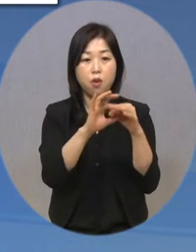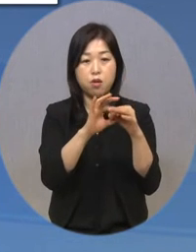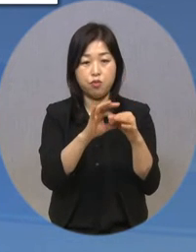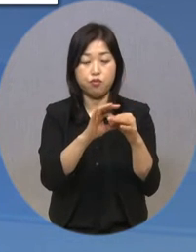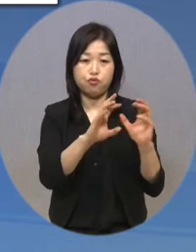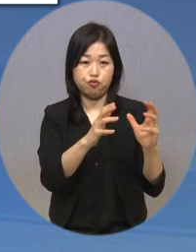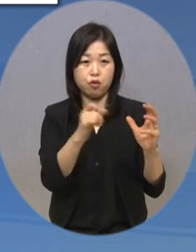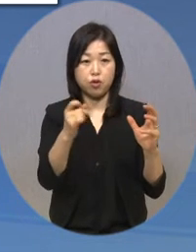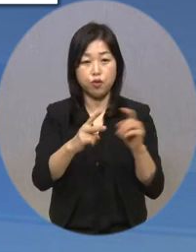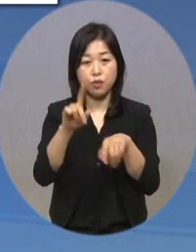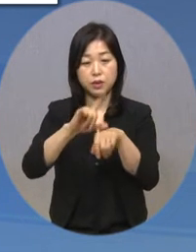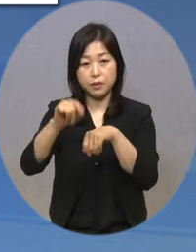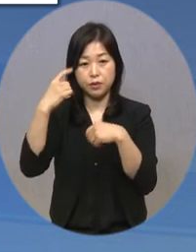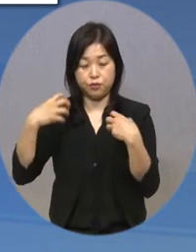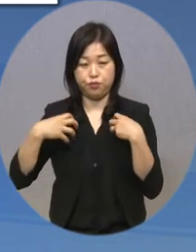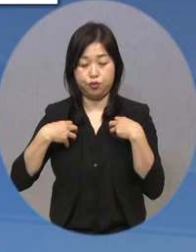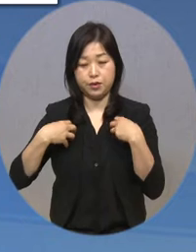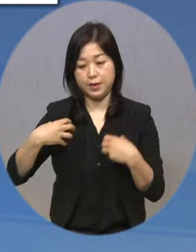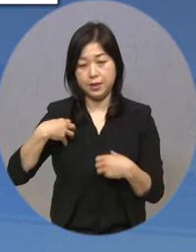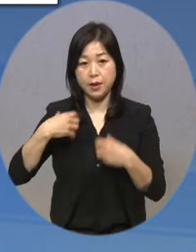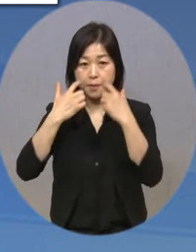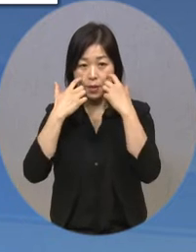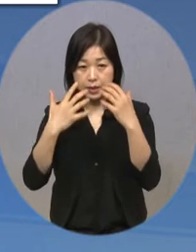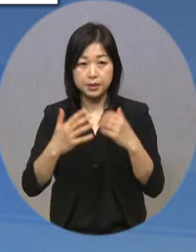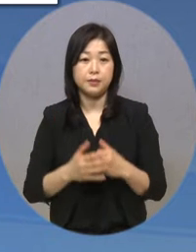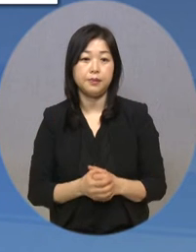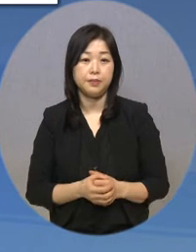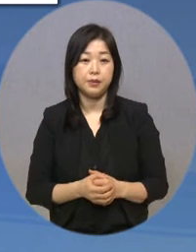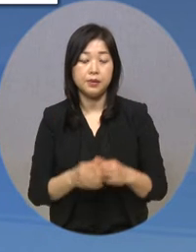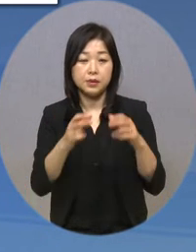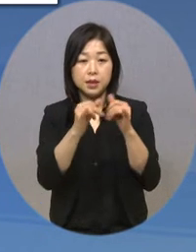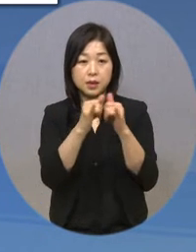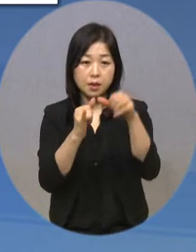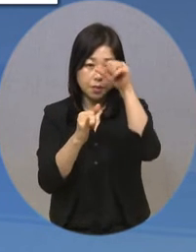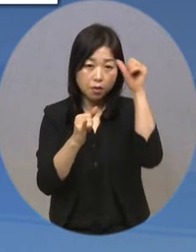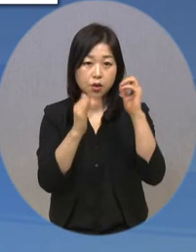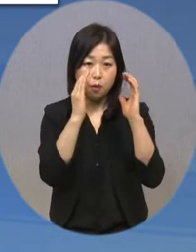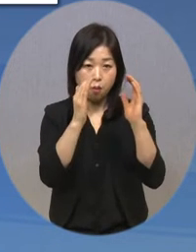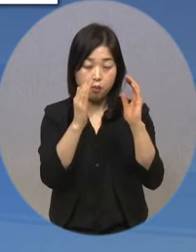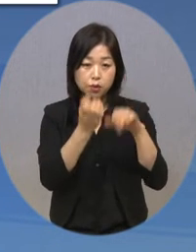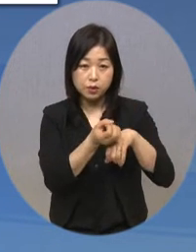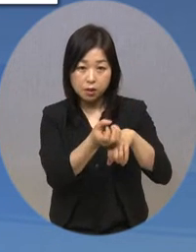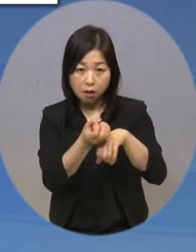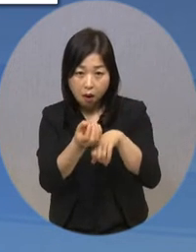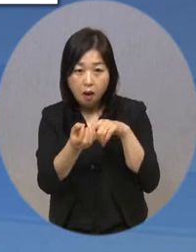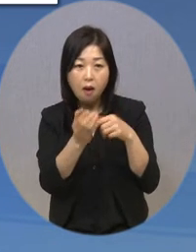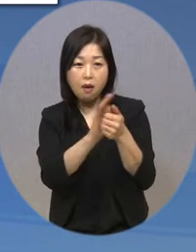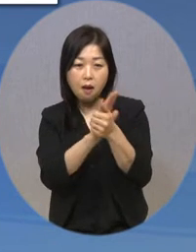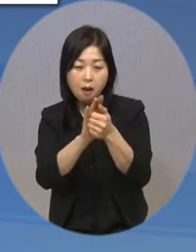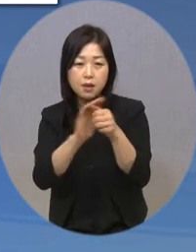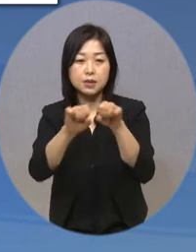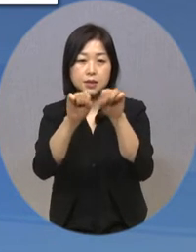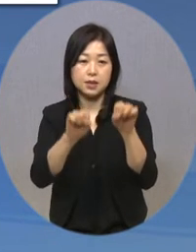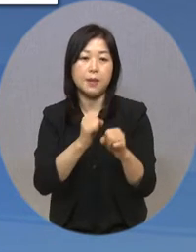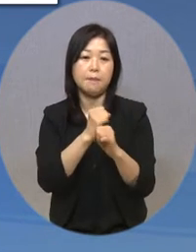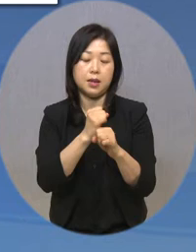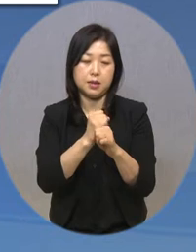국가와 지방자치 단체의 책임을 강화하고 장애인 평생교육 전달 체계를 구축하도록 했습니다.